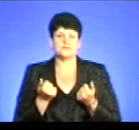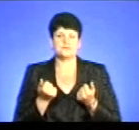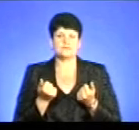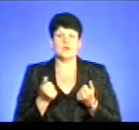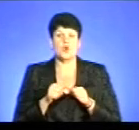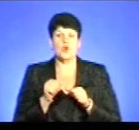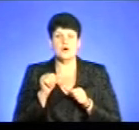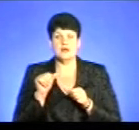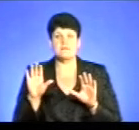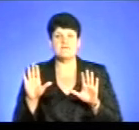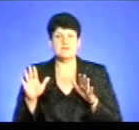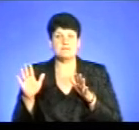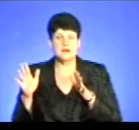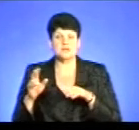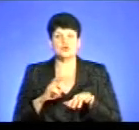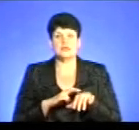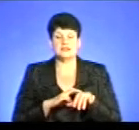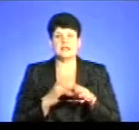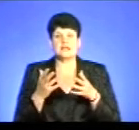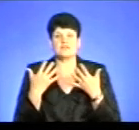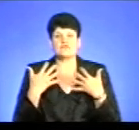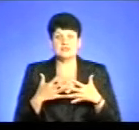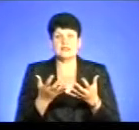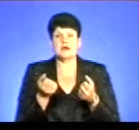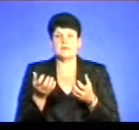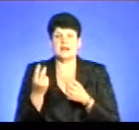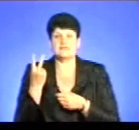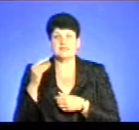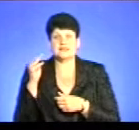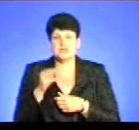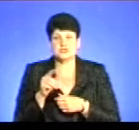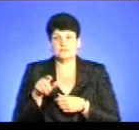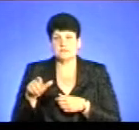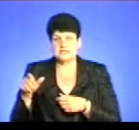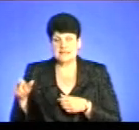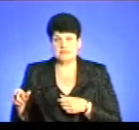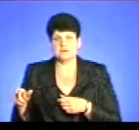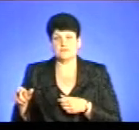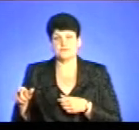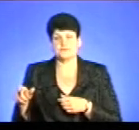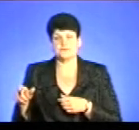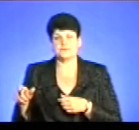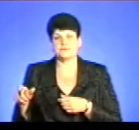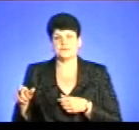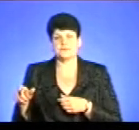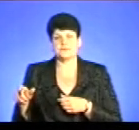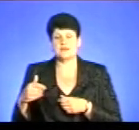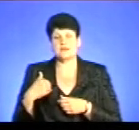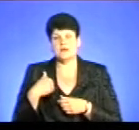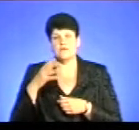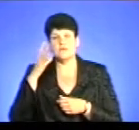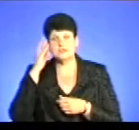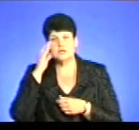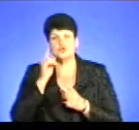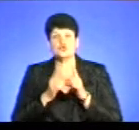деякі випадки, що вже лікарі, які вже майже набирають до двох тисяч пацієнтів. Тобто, я рахую, що